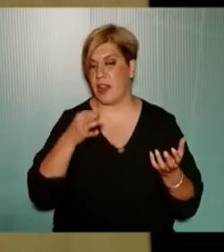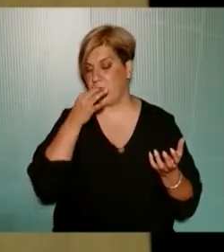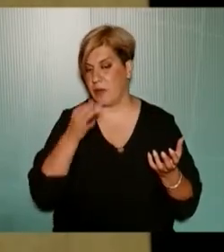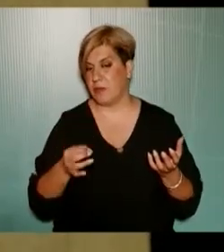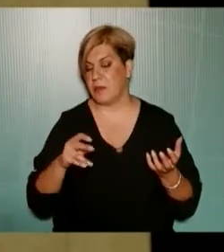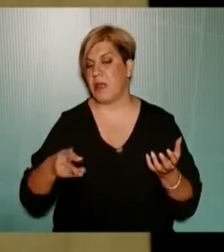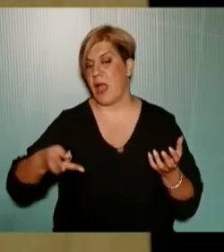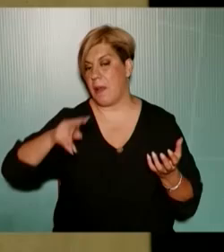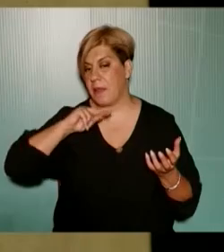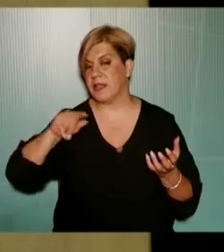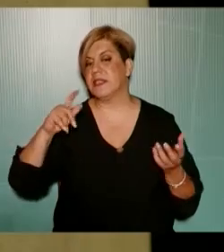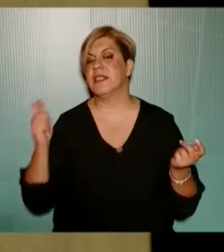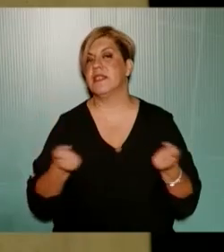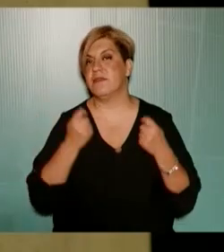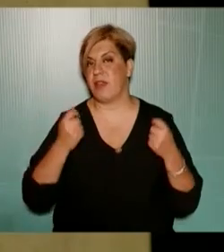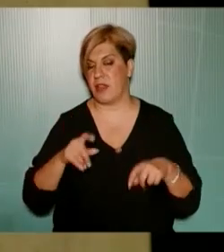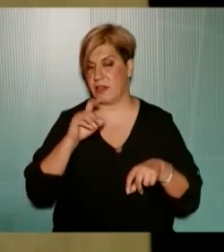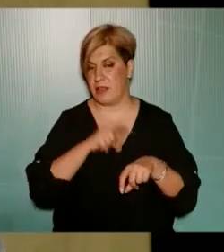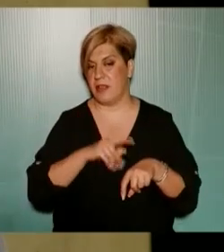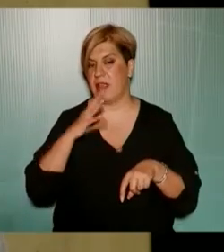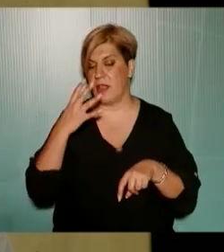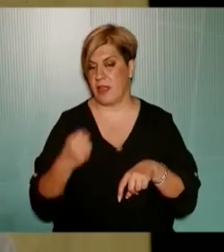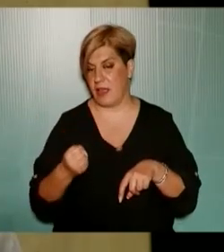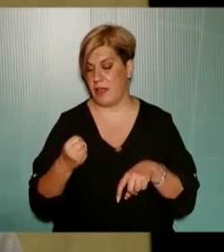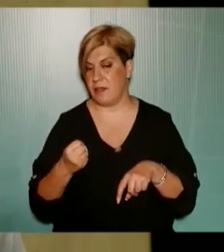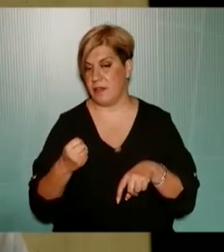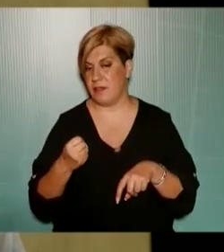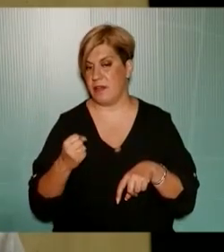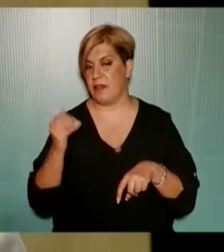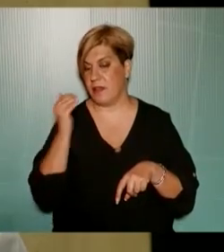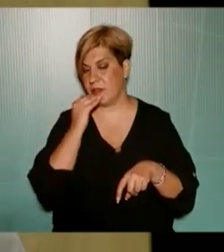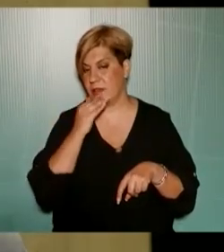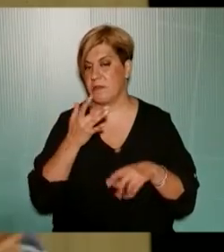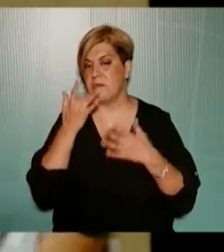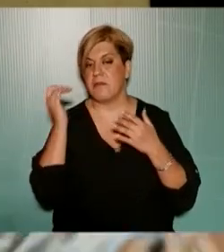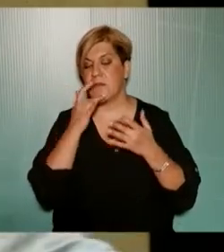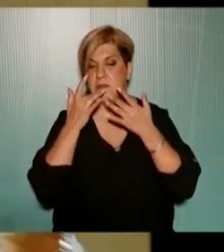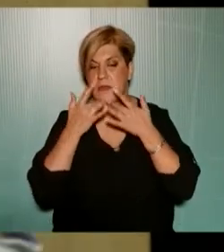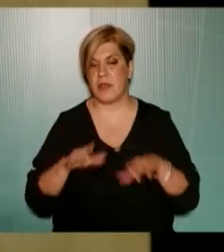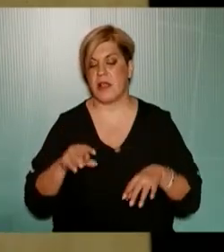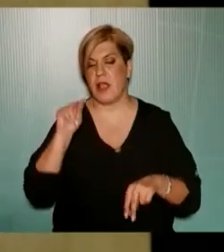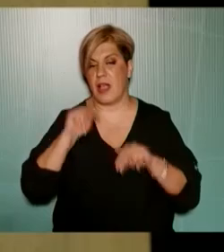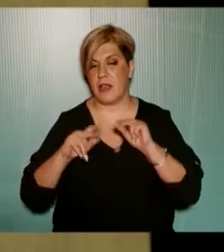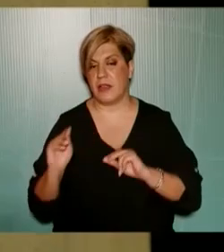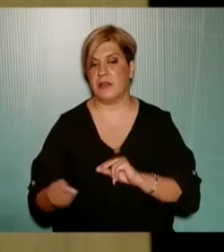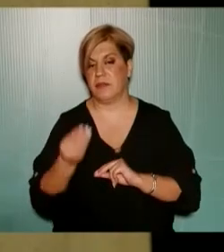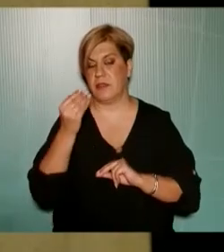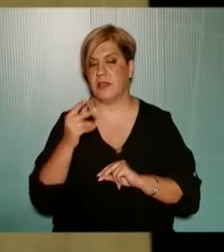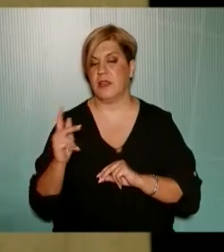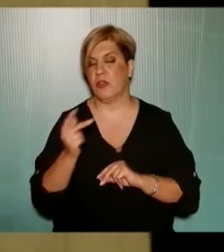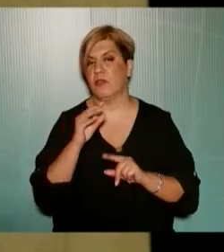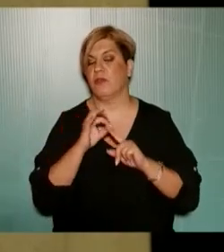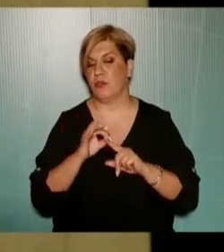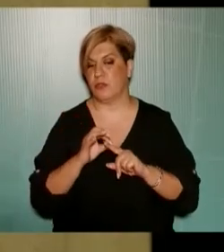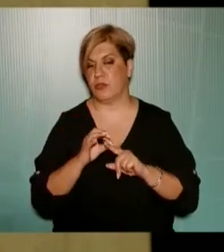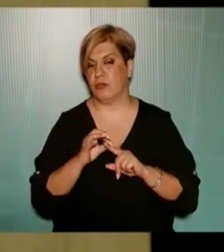μια απάντηση στο τι συμβαίνει εκεί μια και είχαμε και την πολύ γρήγορη παρέτηση εκλεγμένης Κοινοτικής Συμβούλου από την